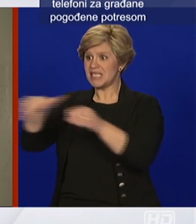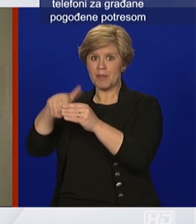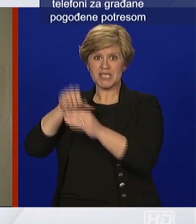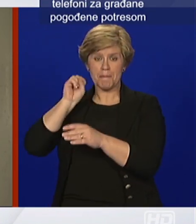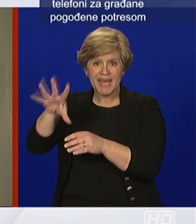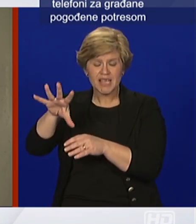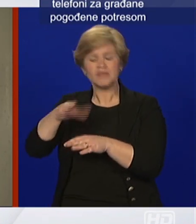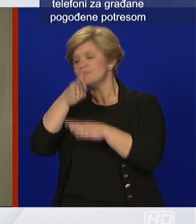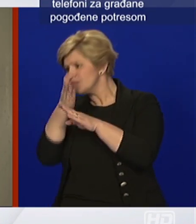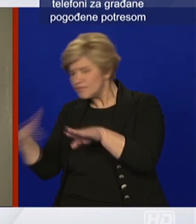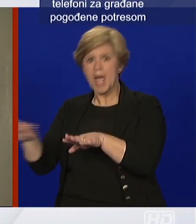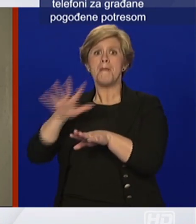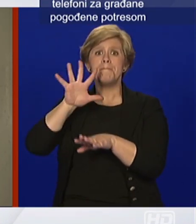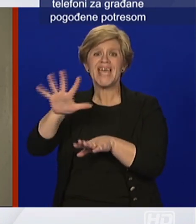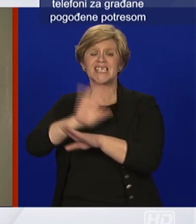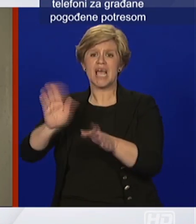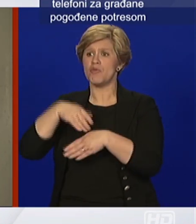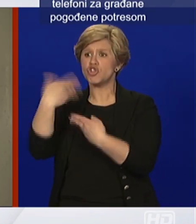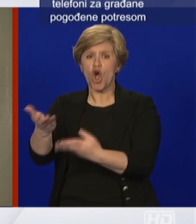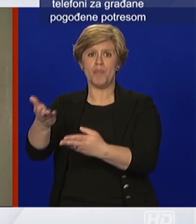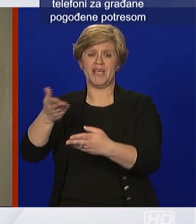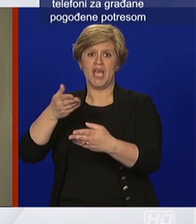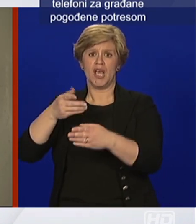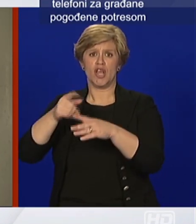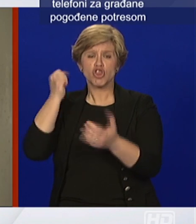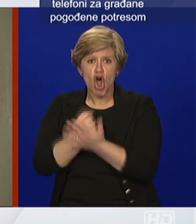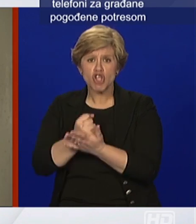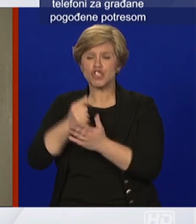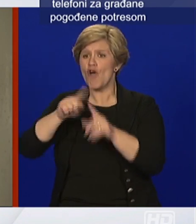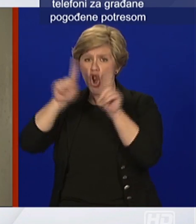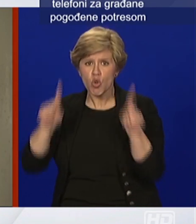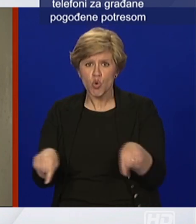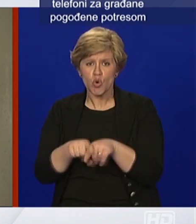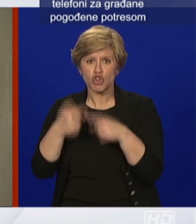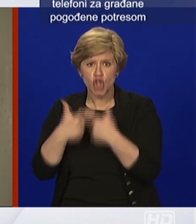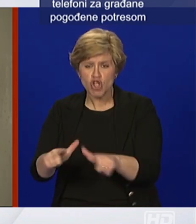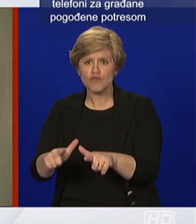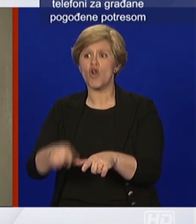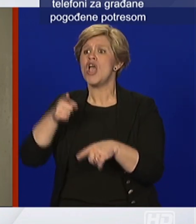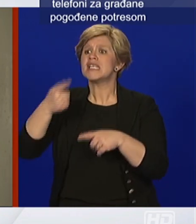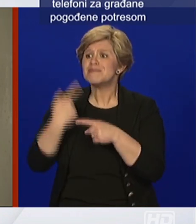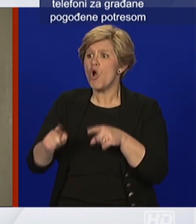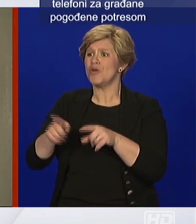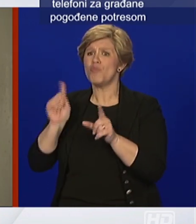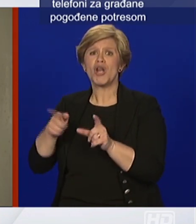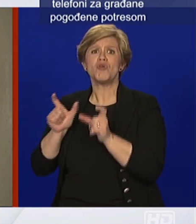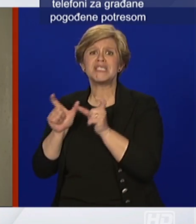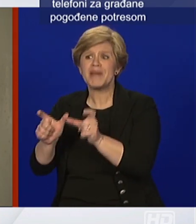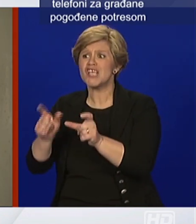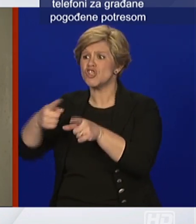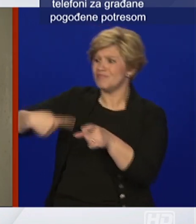15 smo pomogli da se ne zaraze ili da eventualno oni ne zaraze nekog drugog moramo